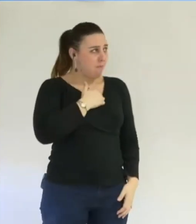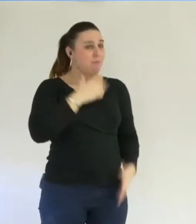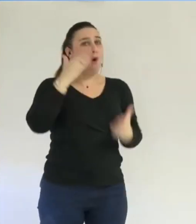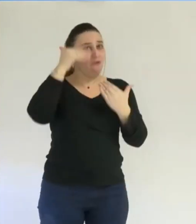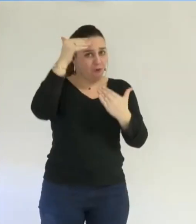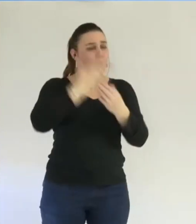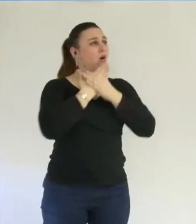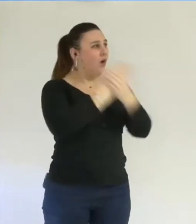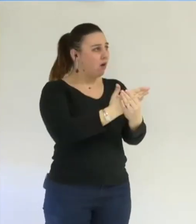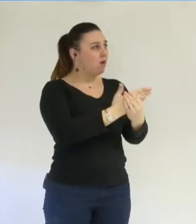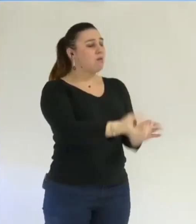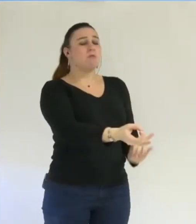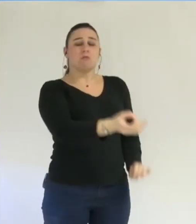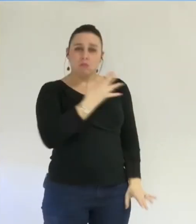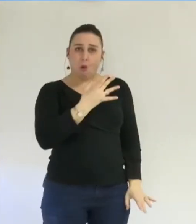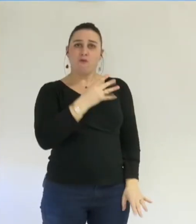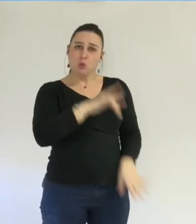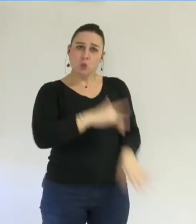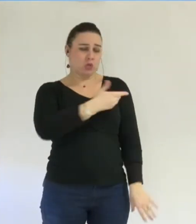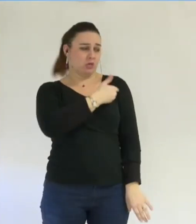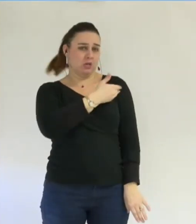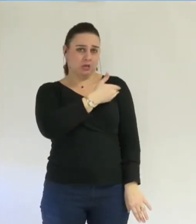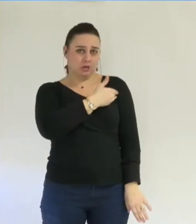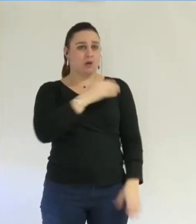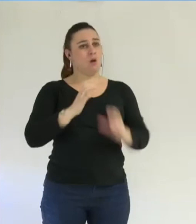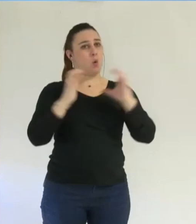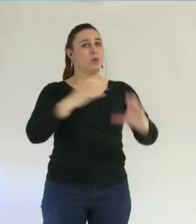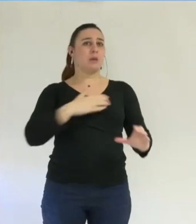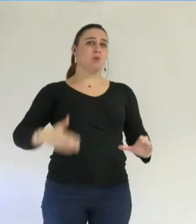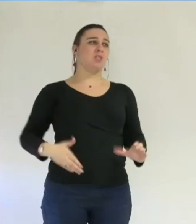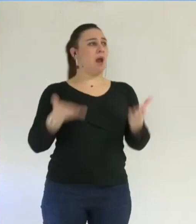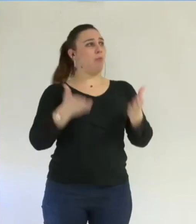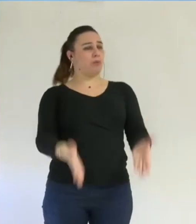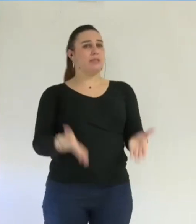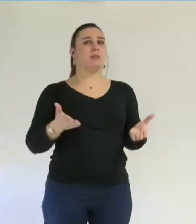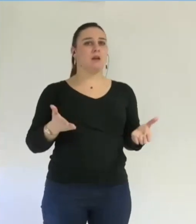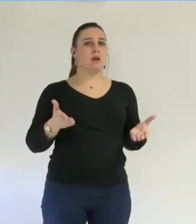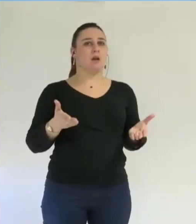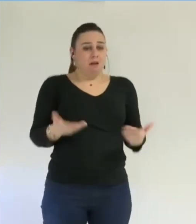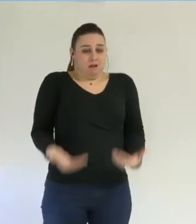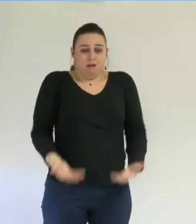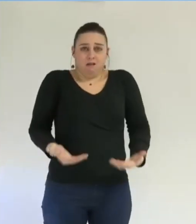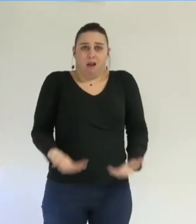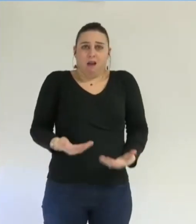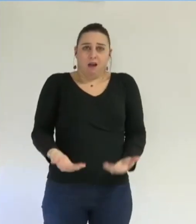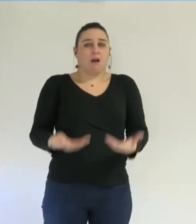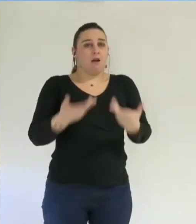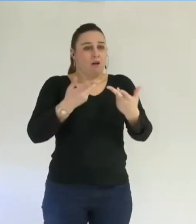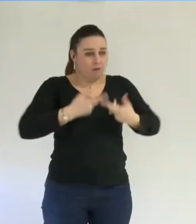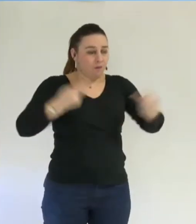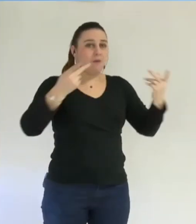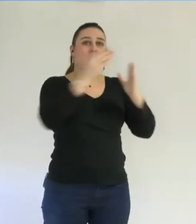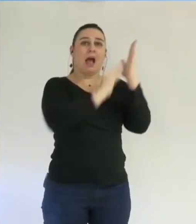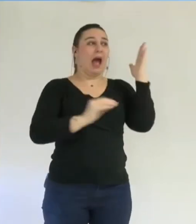vœu que vous n'avez pas accepté pour que le Conseil municipal se prononce. Et aujourd'hui, maintenant, que je dépose un